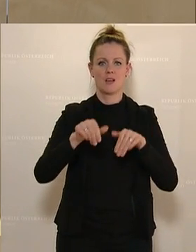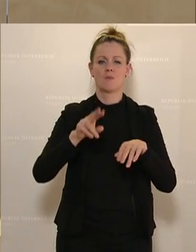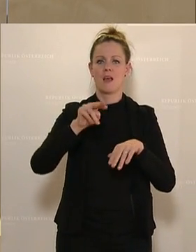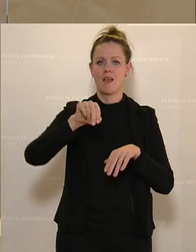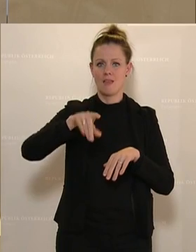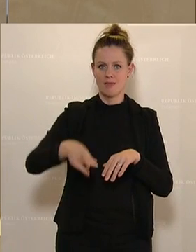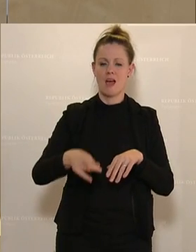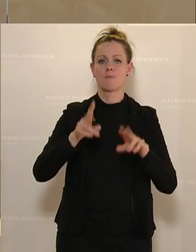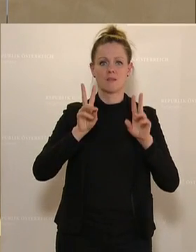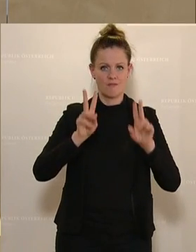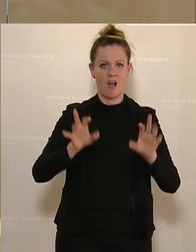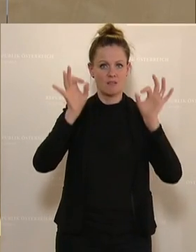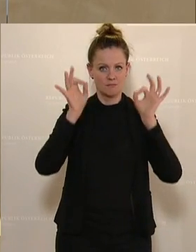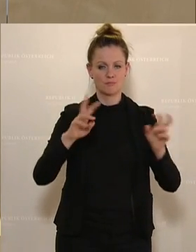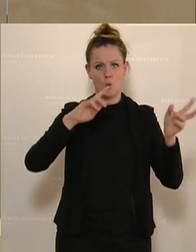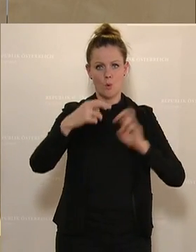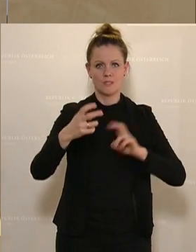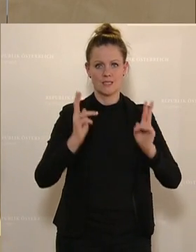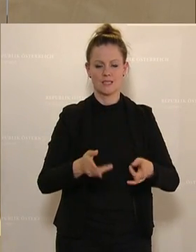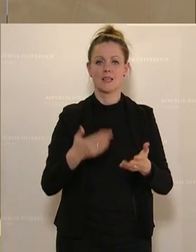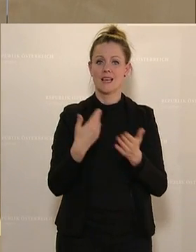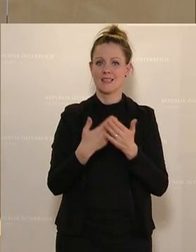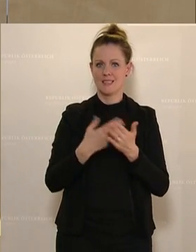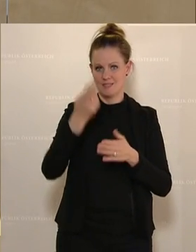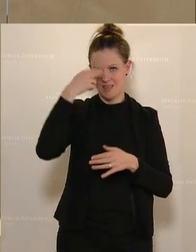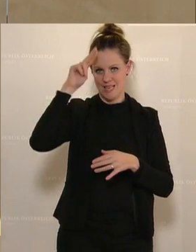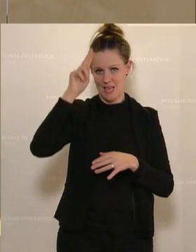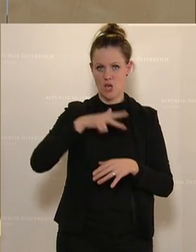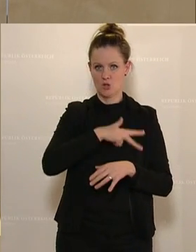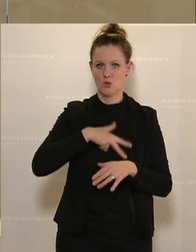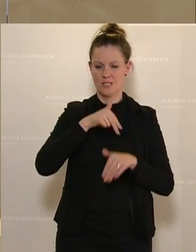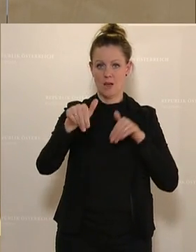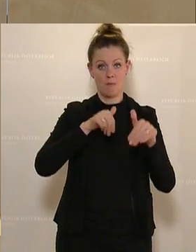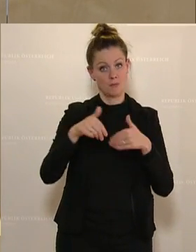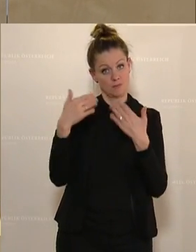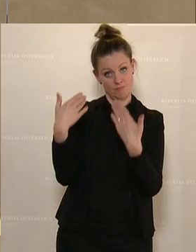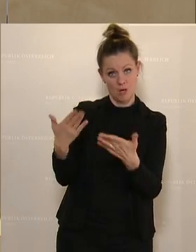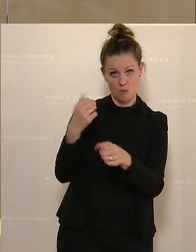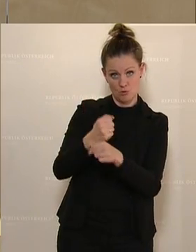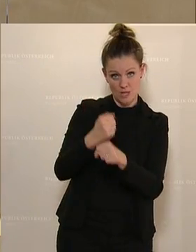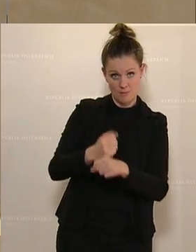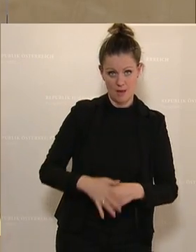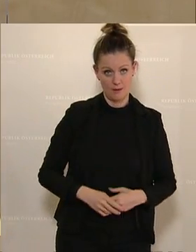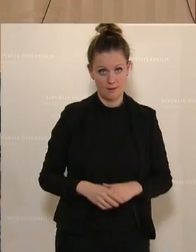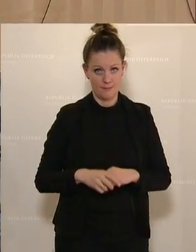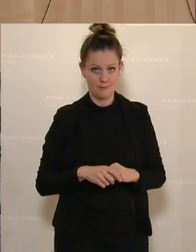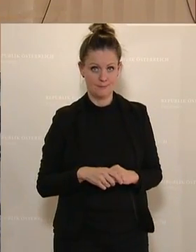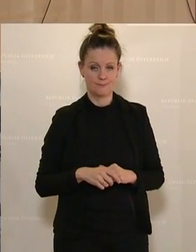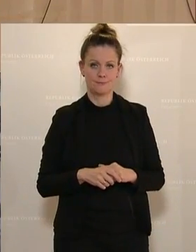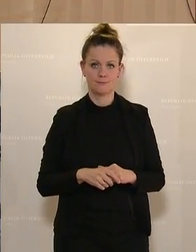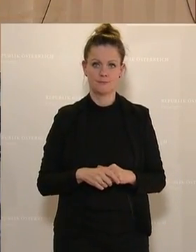wirklich wirksam wird. Und darum, Herr Sozialminister, liegt der Ball bei Ihnen. Applaus